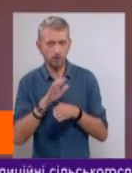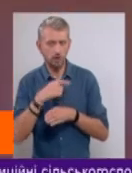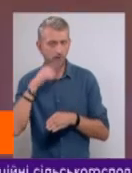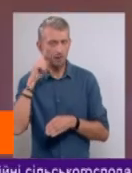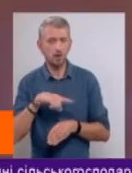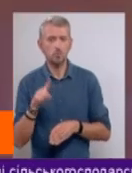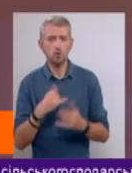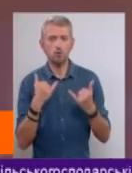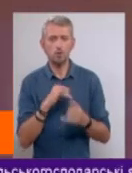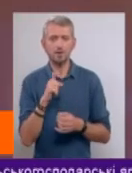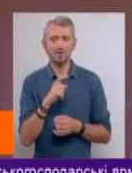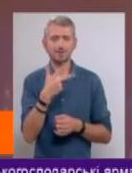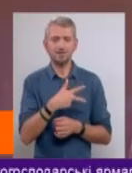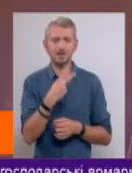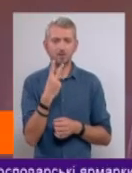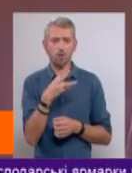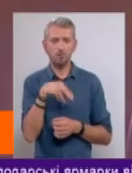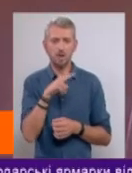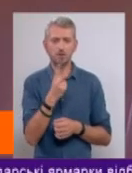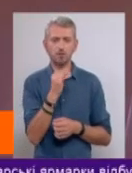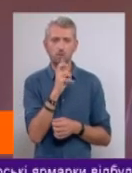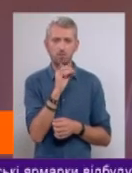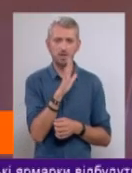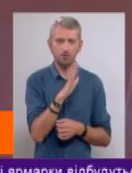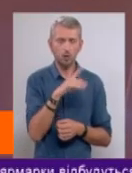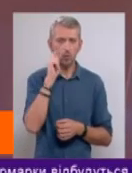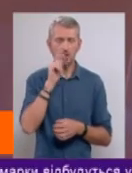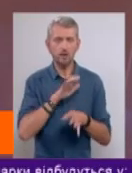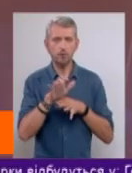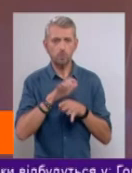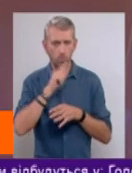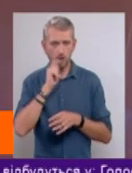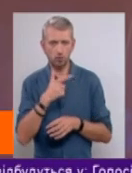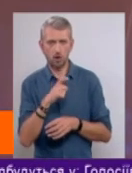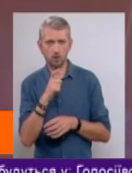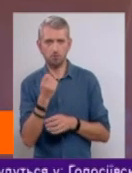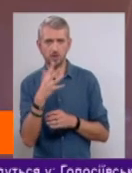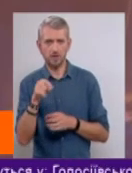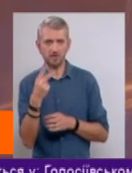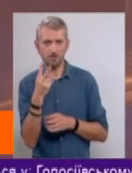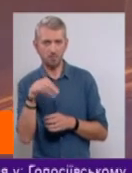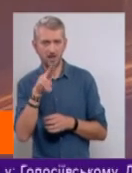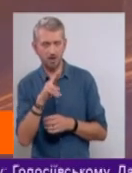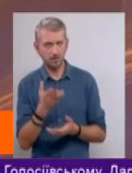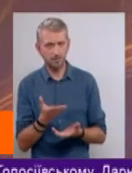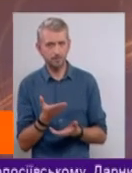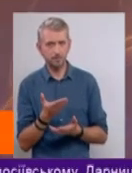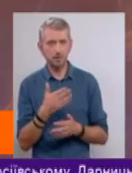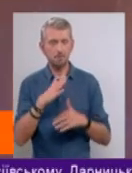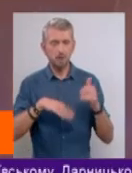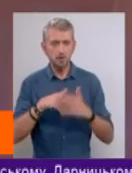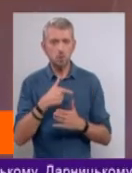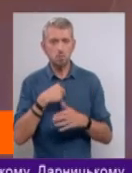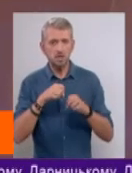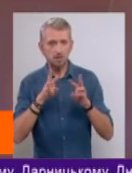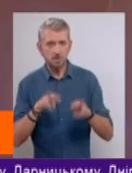сьогодні із 32 мільярдів кубів Україна виробляє українського газу 15,2 мільярда. Тобто, практично, ми